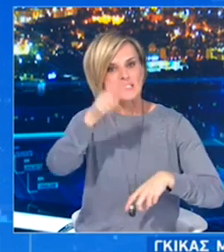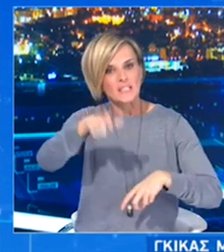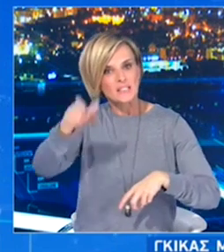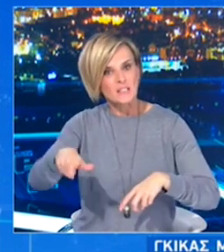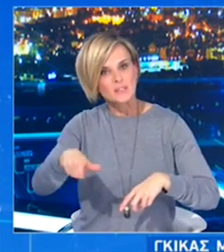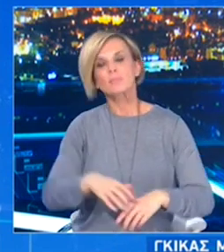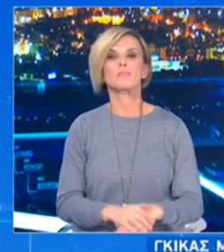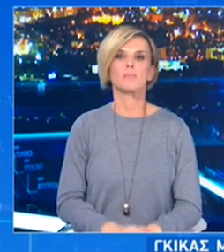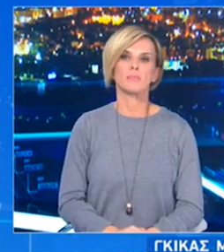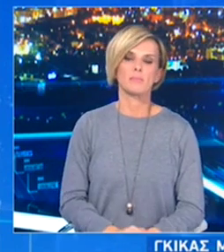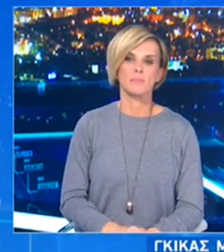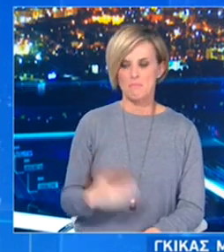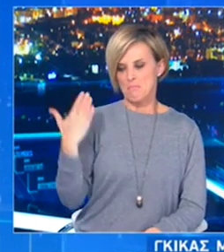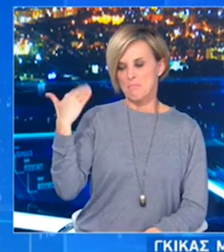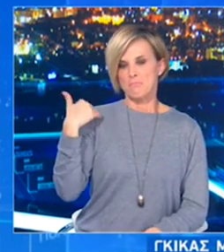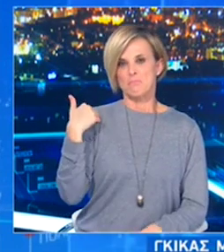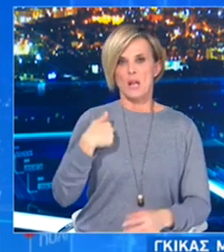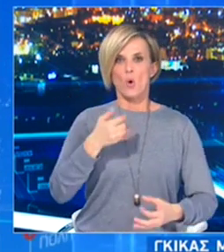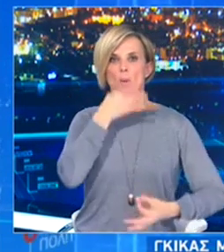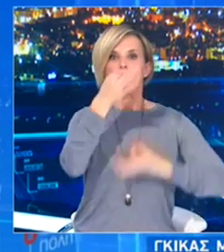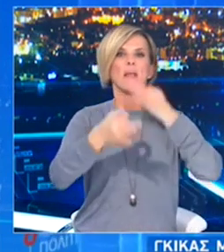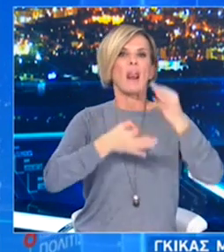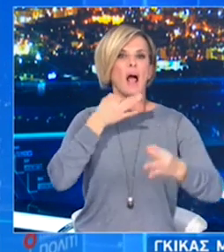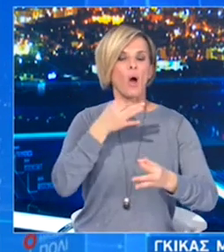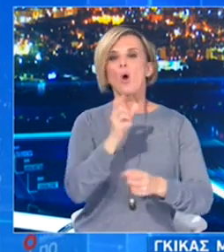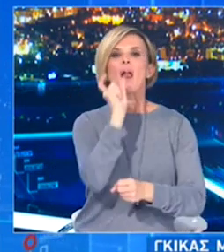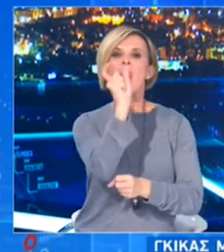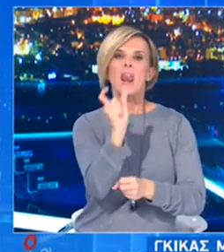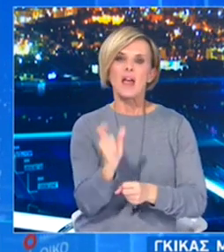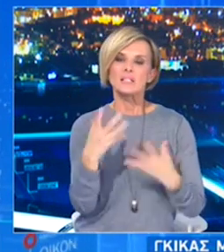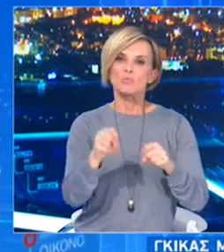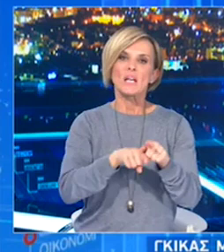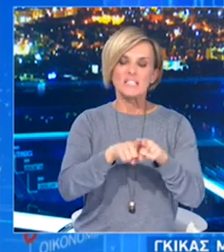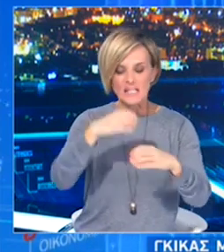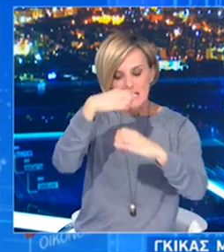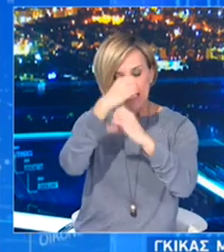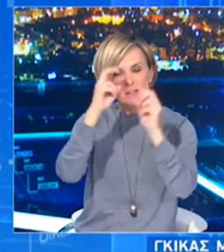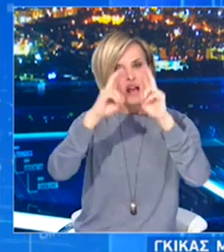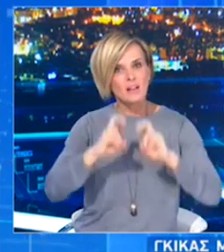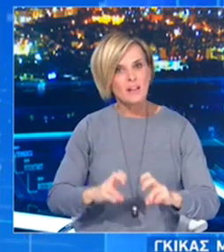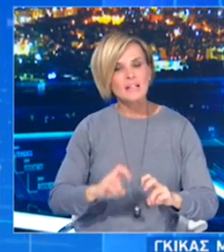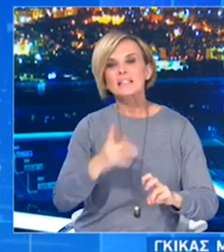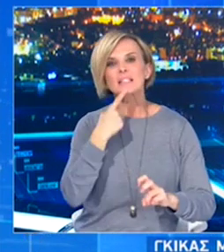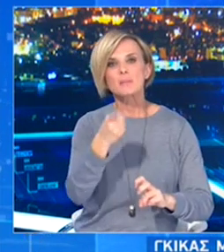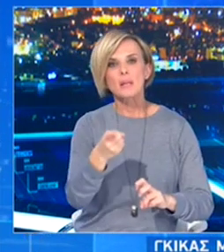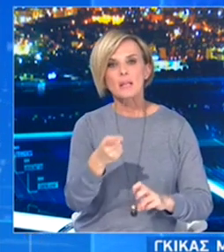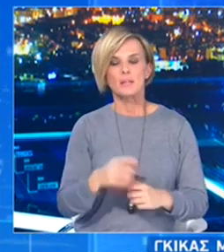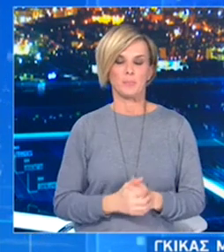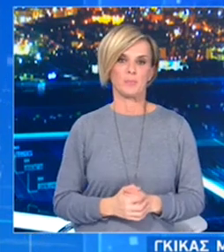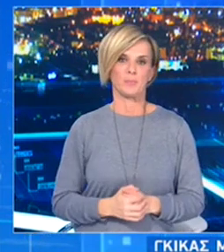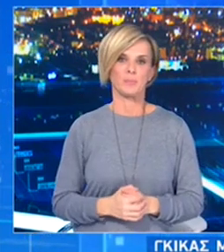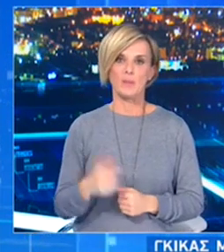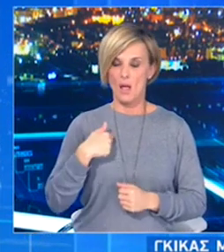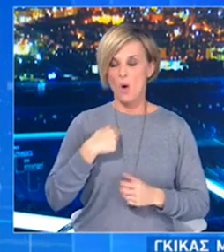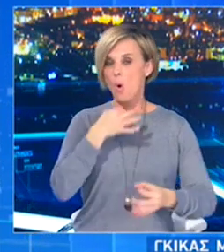απομονώθηκαν φράσεις μου σχετικά με τις στατιστικές αναφορές του εργαστηριακού καπάστη, να ξεκαθαρίσω ότι δεν έχω αναφέρει ποτέ